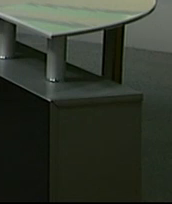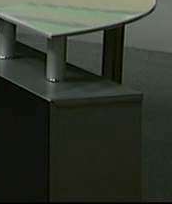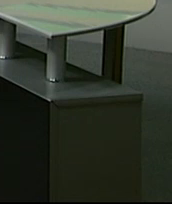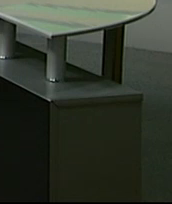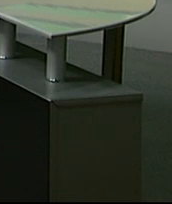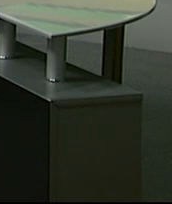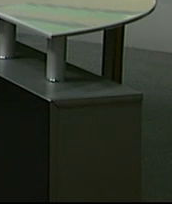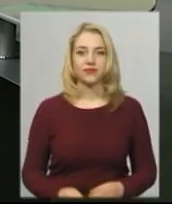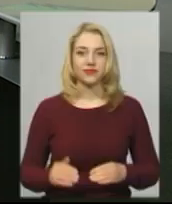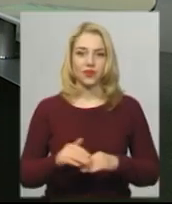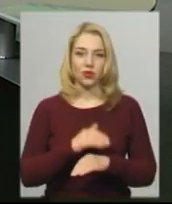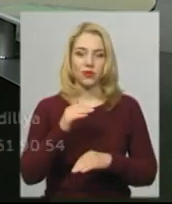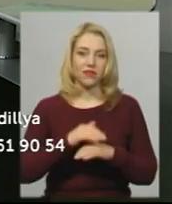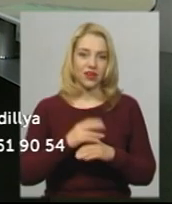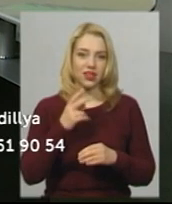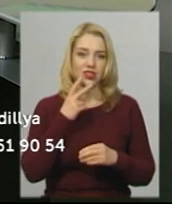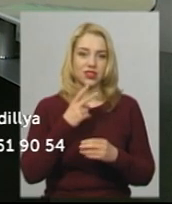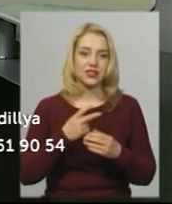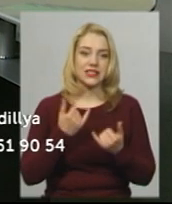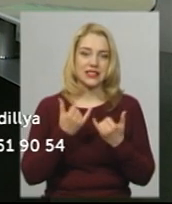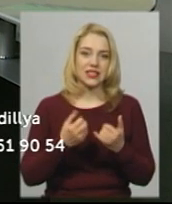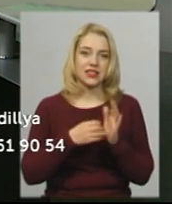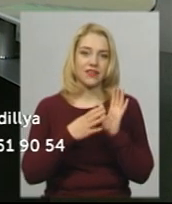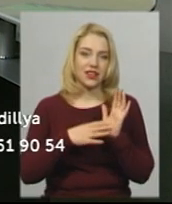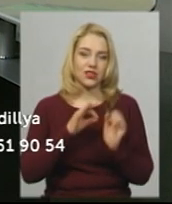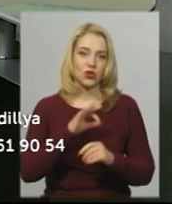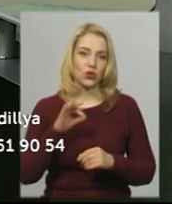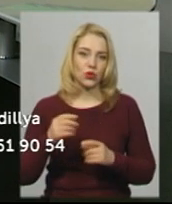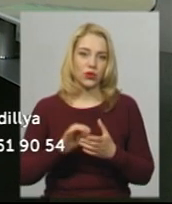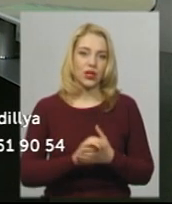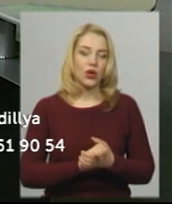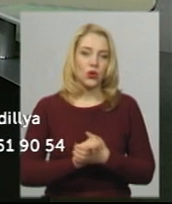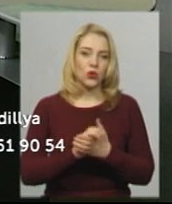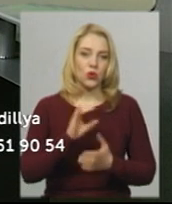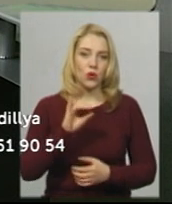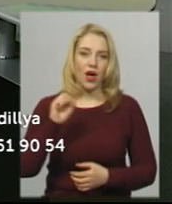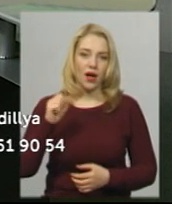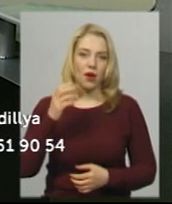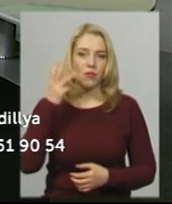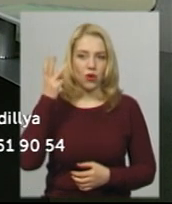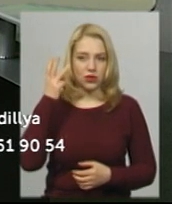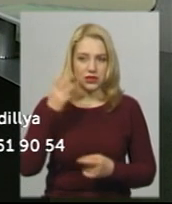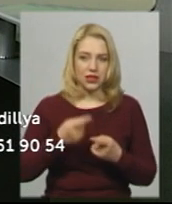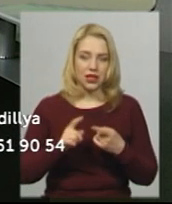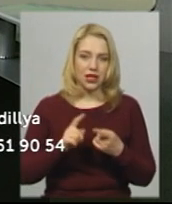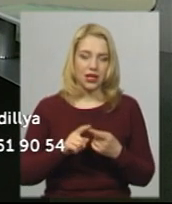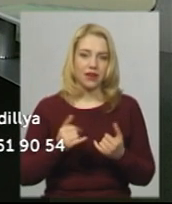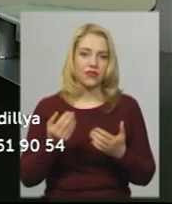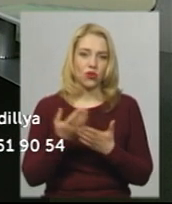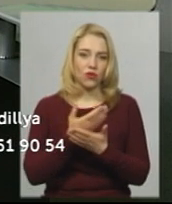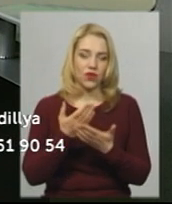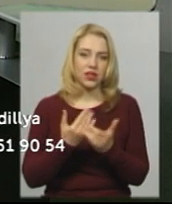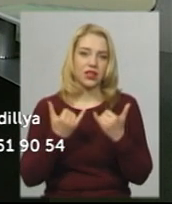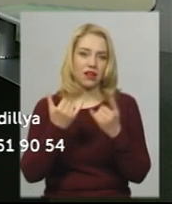Доброго вечора на годинку 19.00. В ефірі Суспільного мовника ЮАП «Ділля» інформаційний випуск. У студії для вас працюють